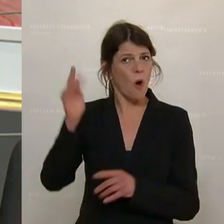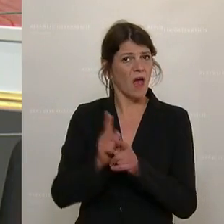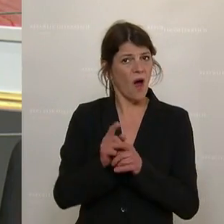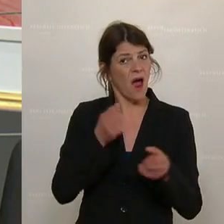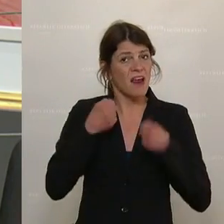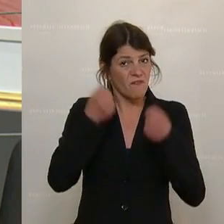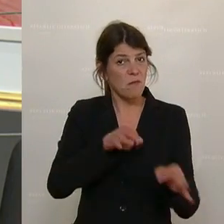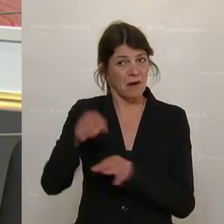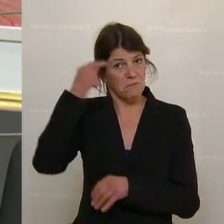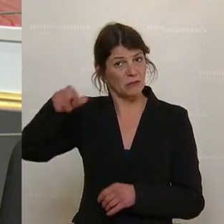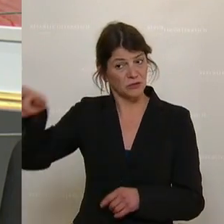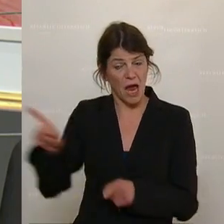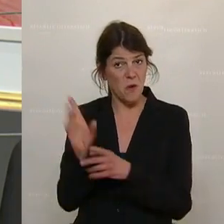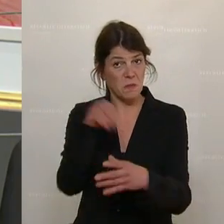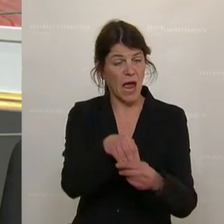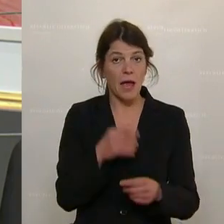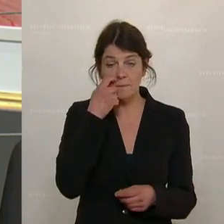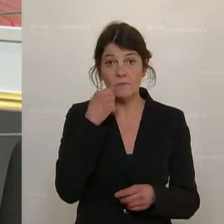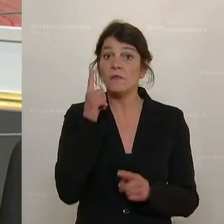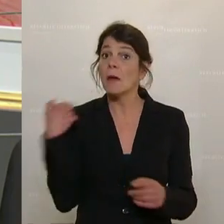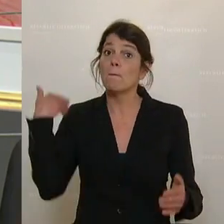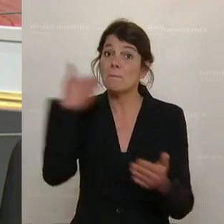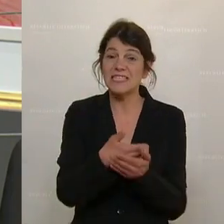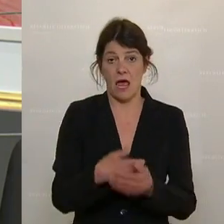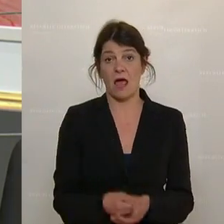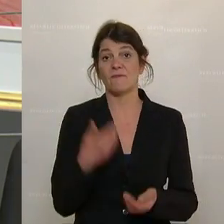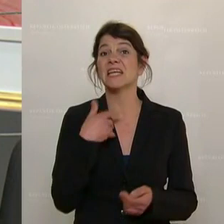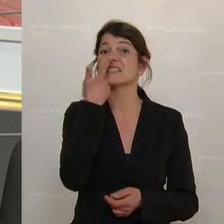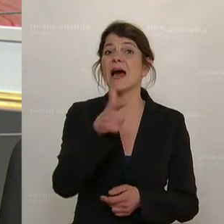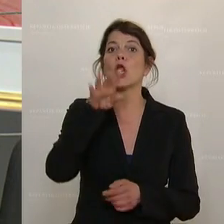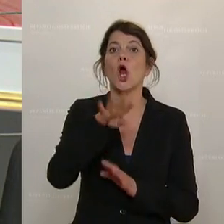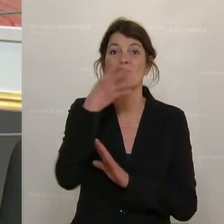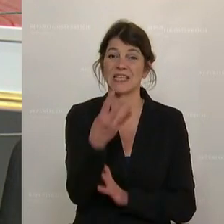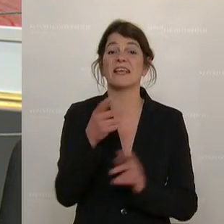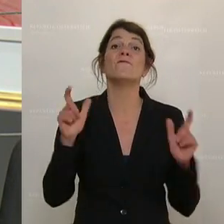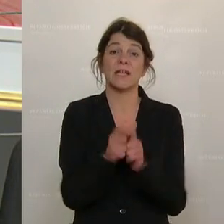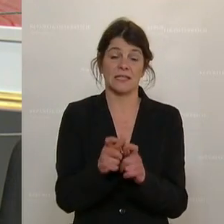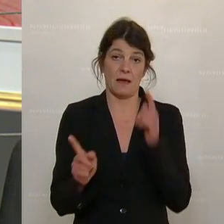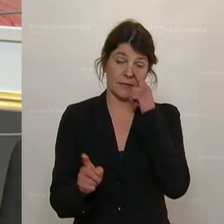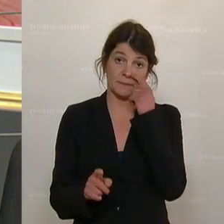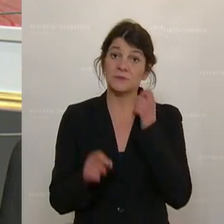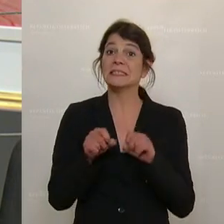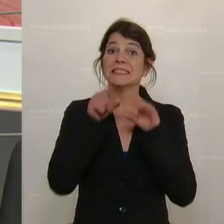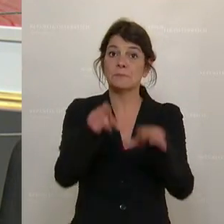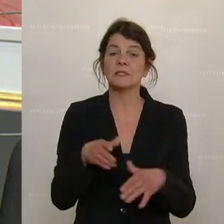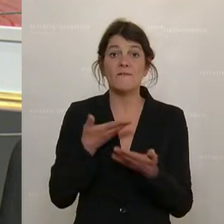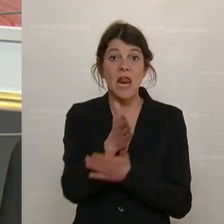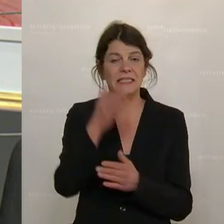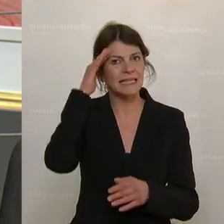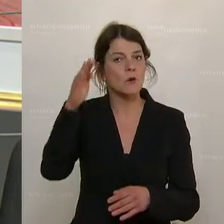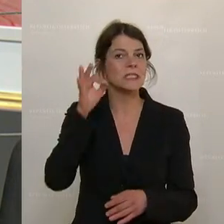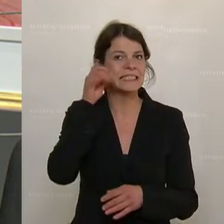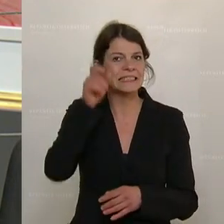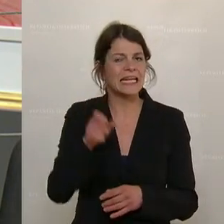darunter sind. Wir haben bisher 249 Festnahmen, 17 verletzte